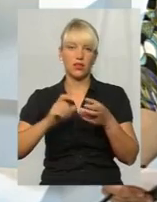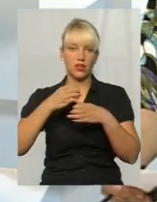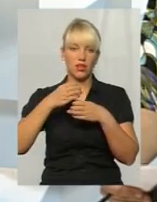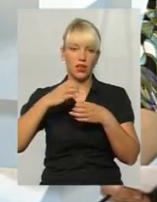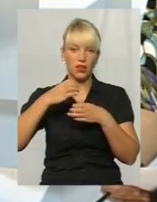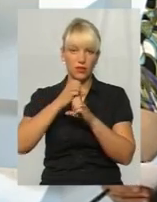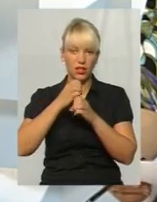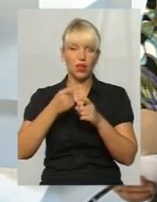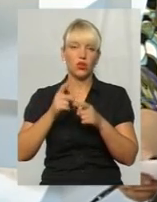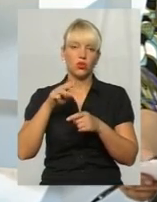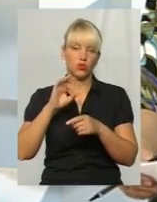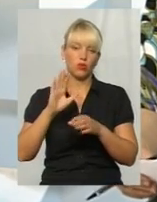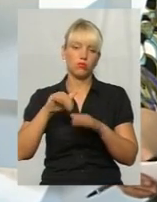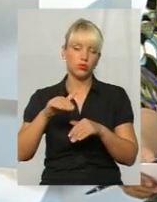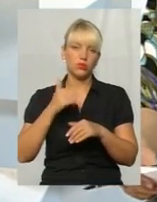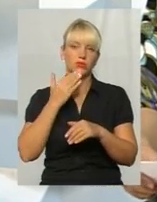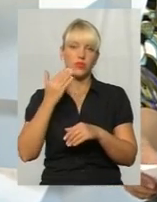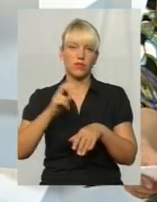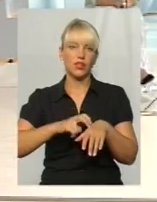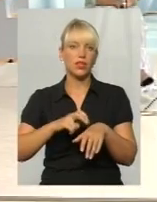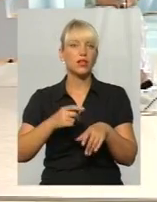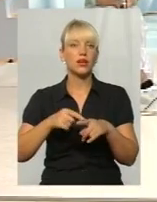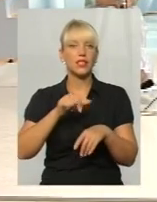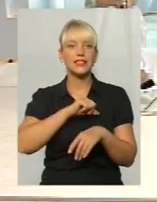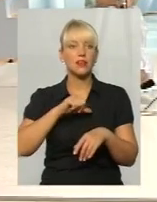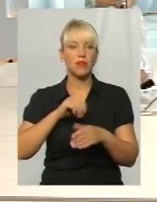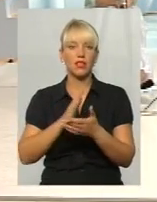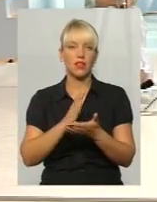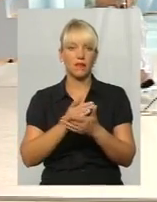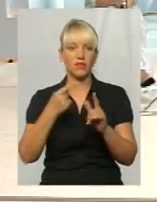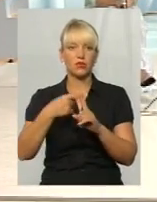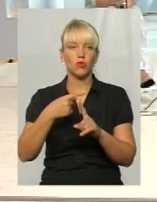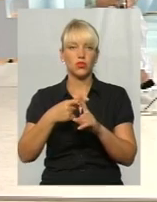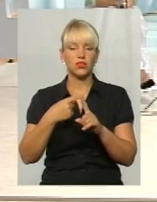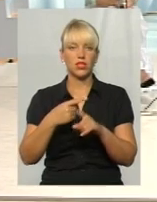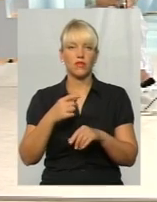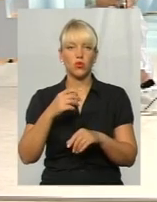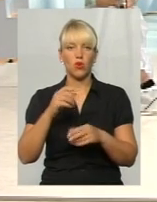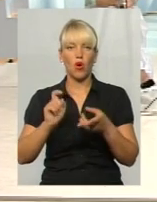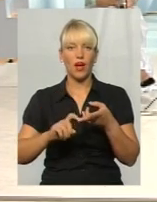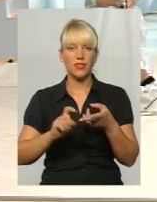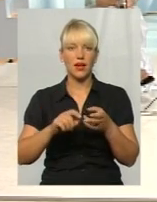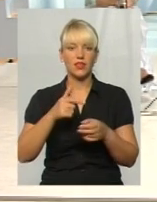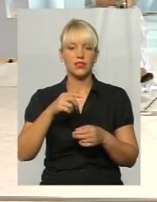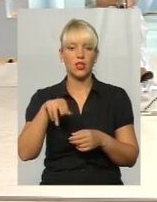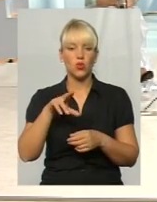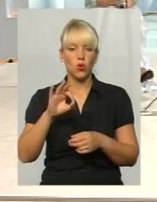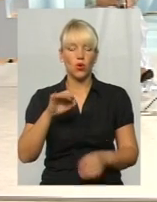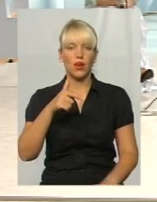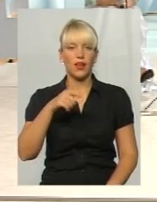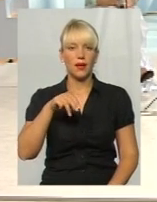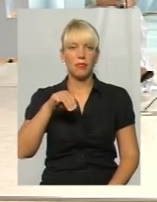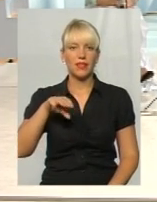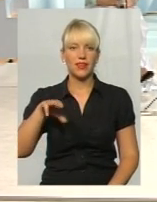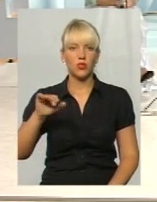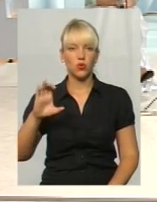інтерпретацією цього аналіза. Бо сама наявність позитивного аналізу до гепатиту С, це не є ознакою,